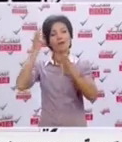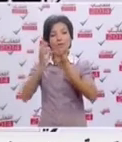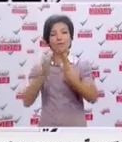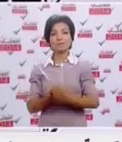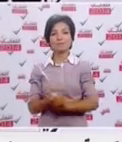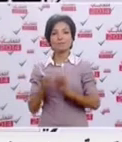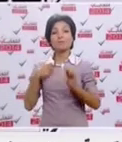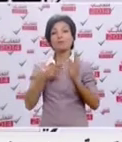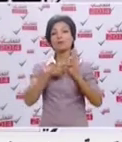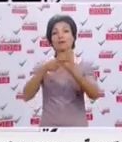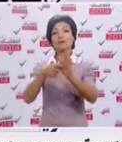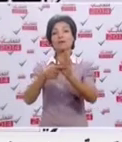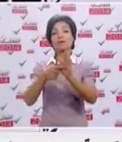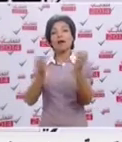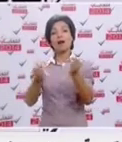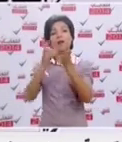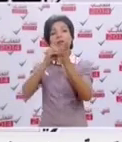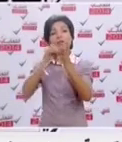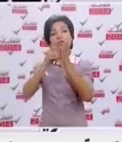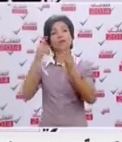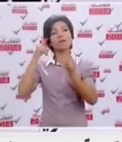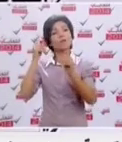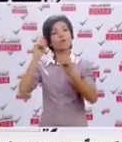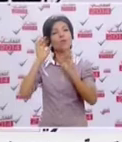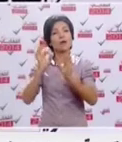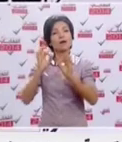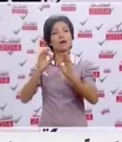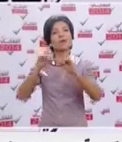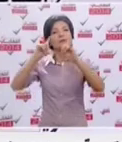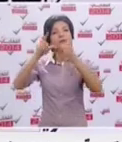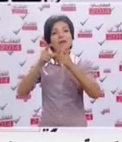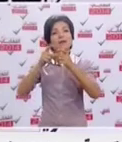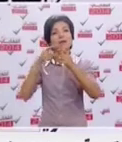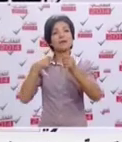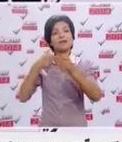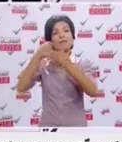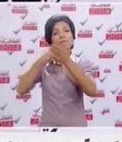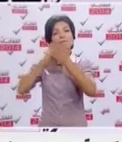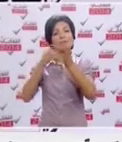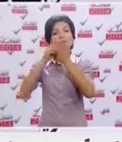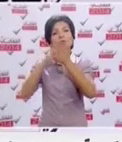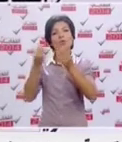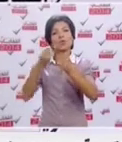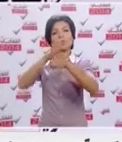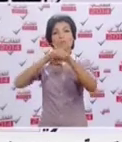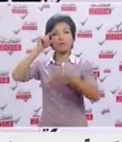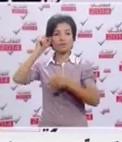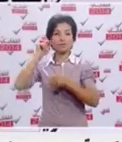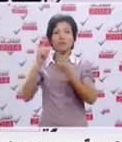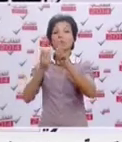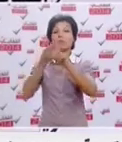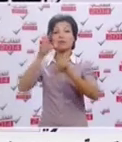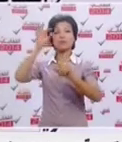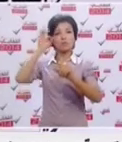ترشحت على الحركة الدستورية حتى أعطي صورة جديدة على المناظر الدستوري في جهة سيدي بوزيد وفي